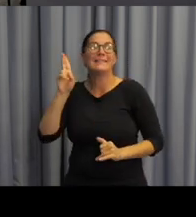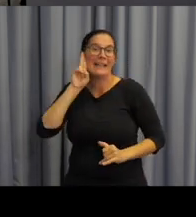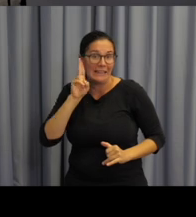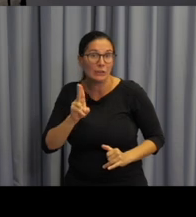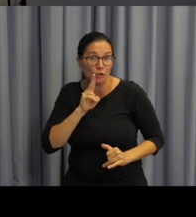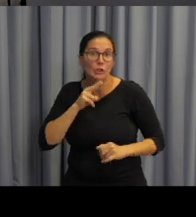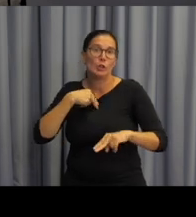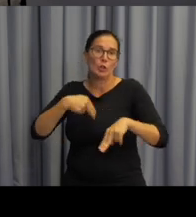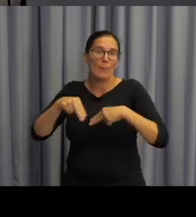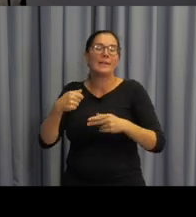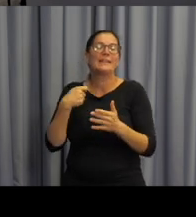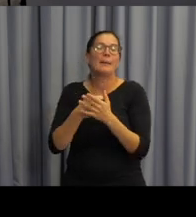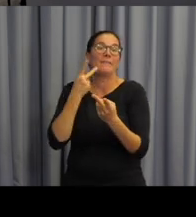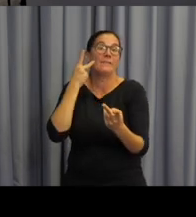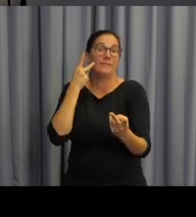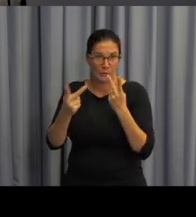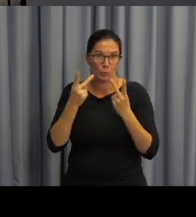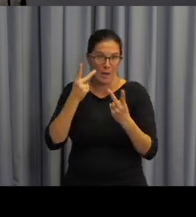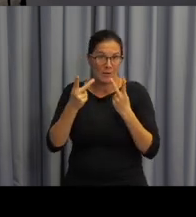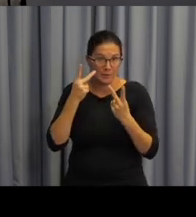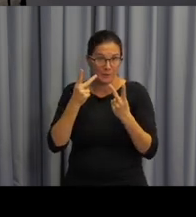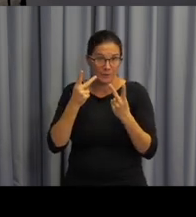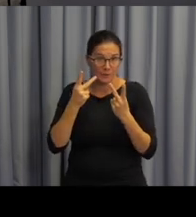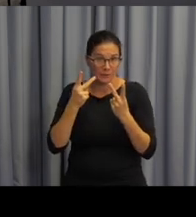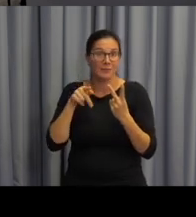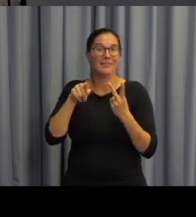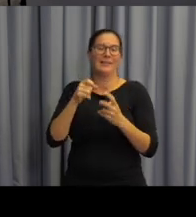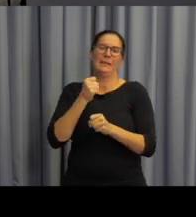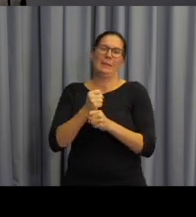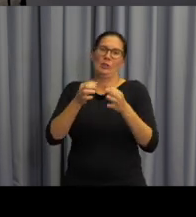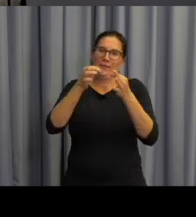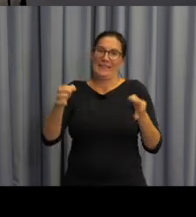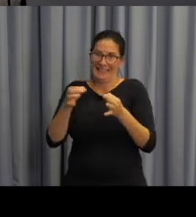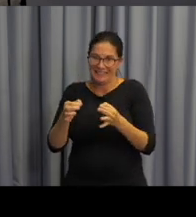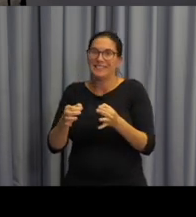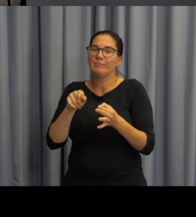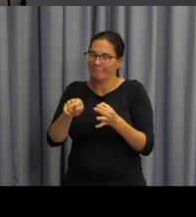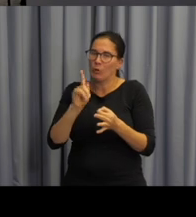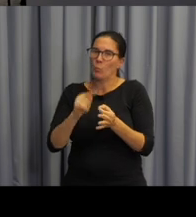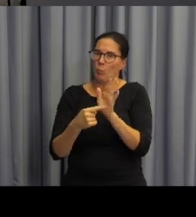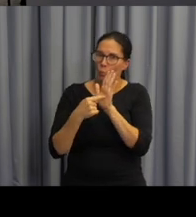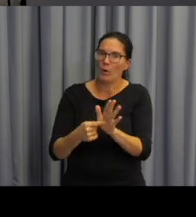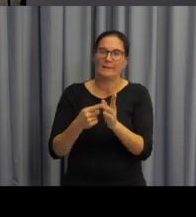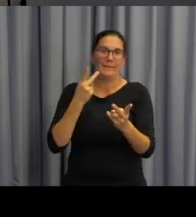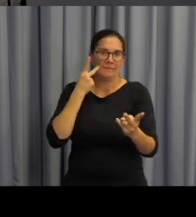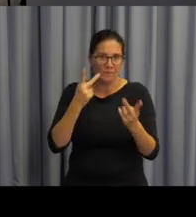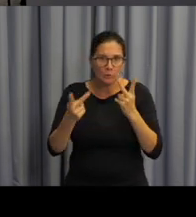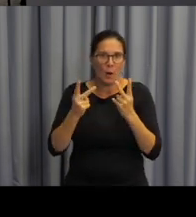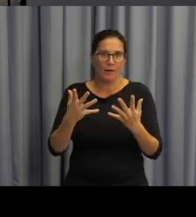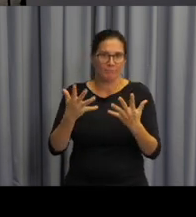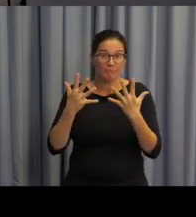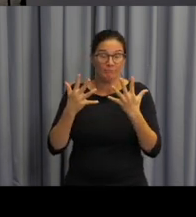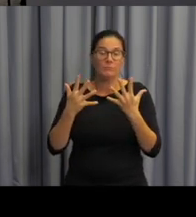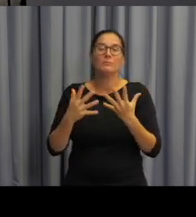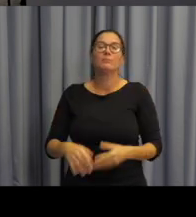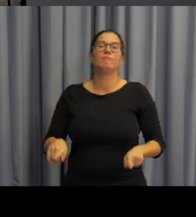komunikují převážně vizuálně. A i ty pracovní materiály musí být velmi důrazně vizuálně